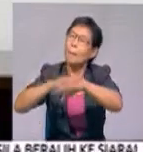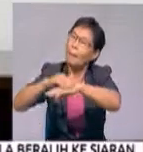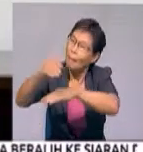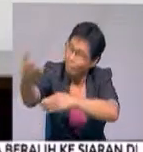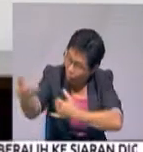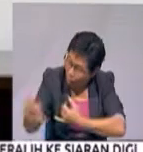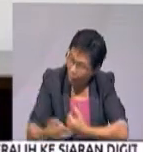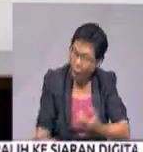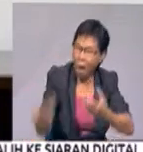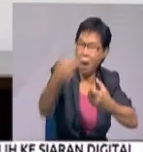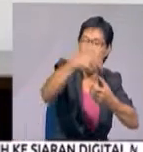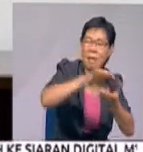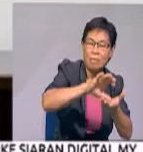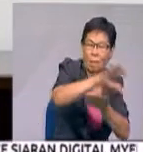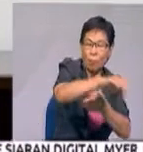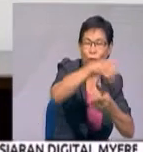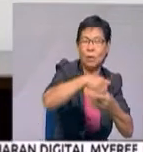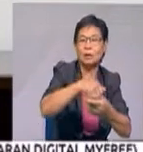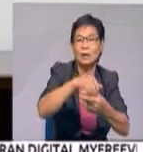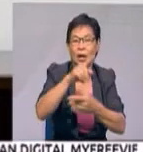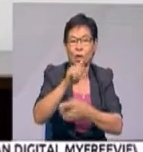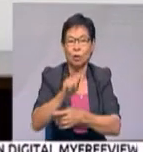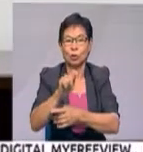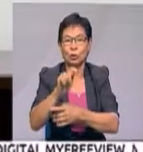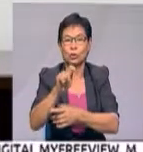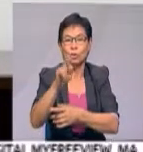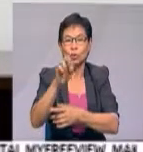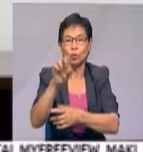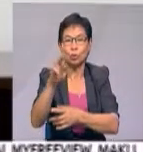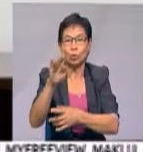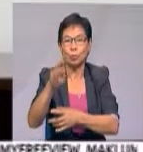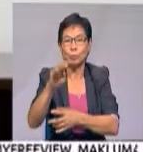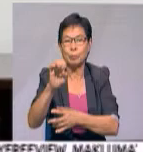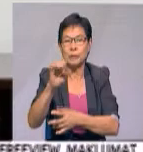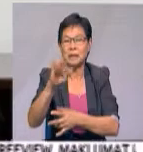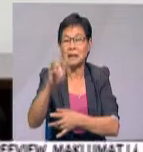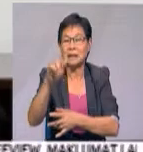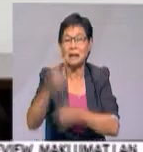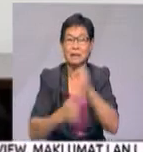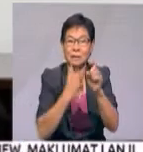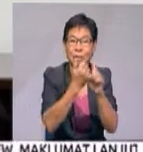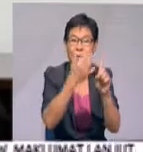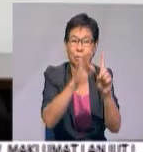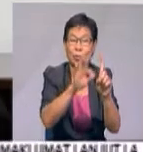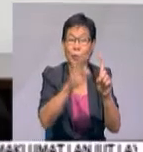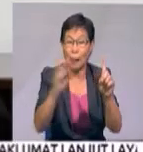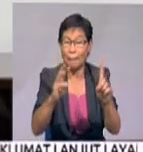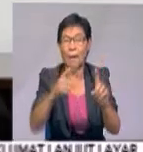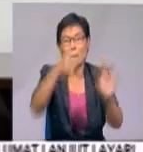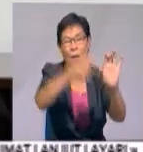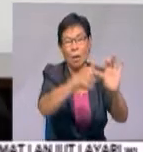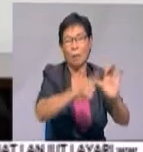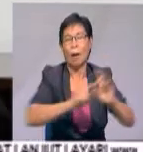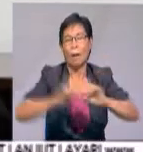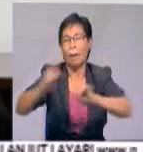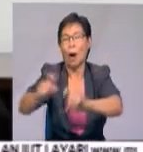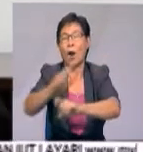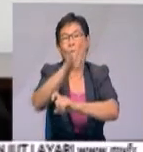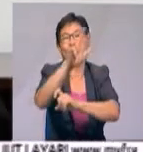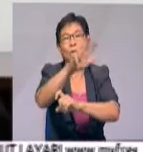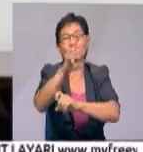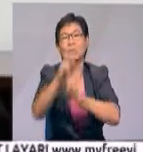di Turkmenistan. Selepas itu pada tahun 1996, Petronas telah diberi 32 tahun